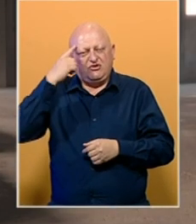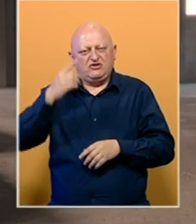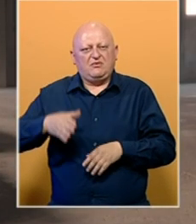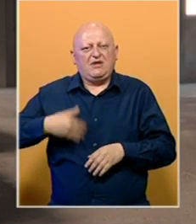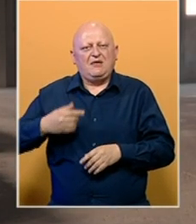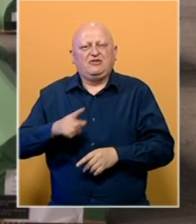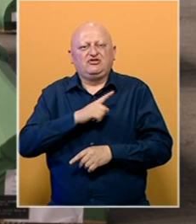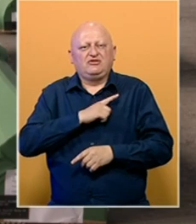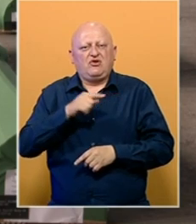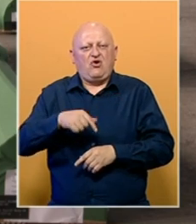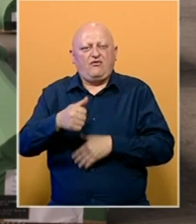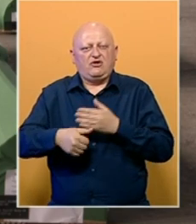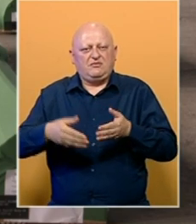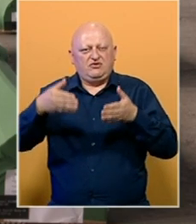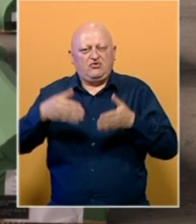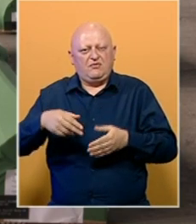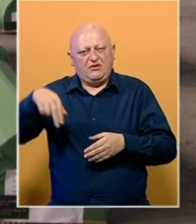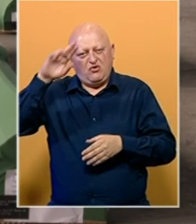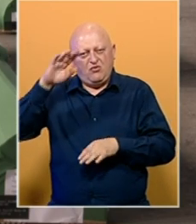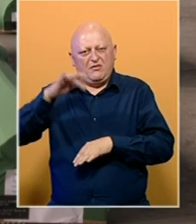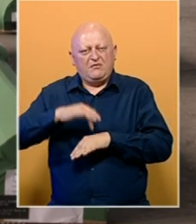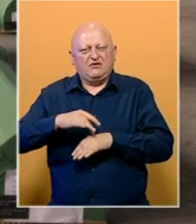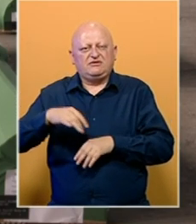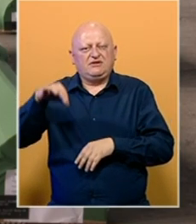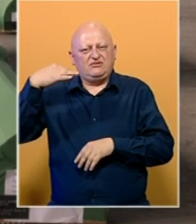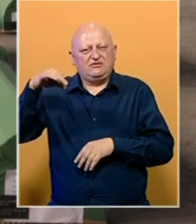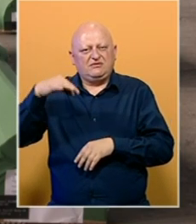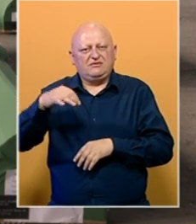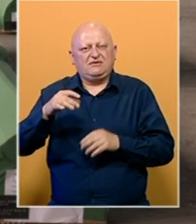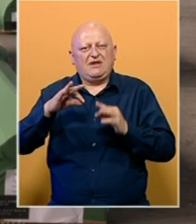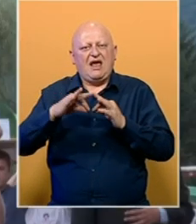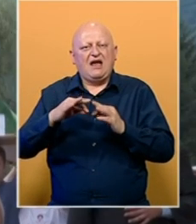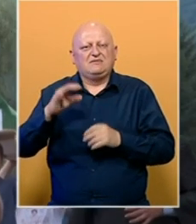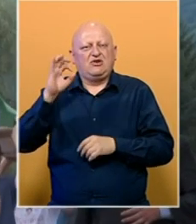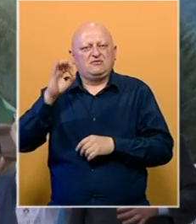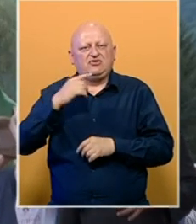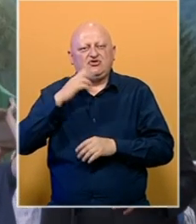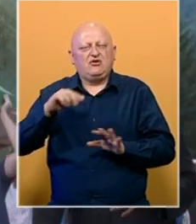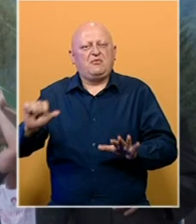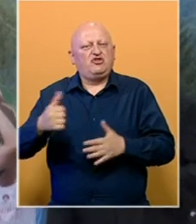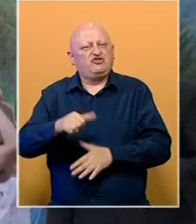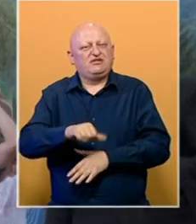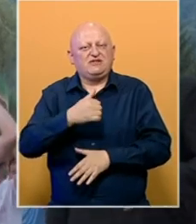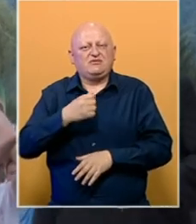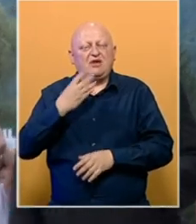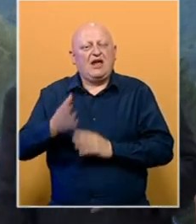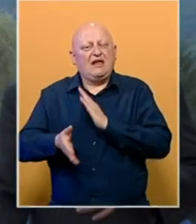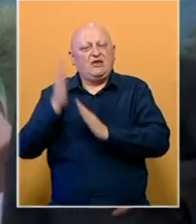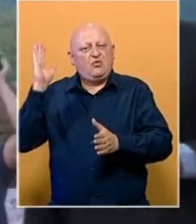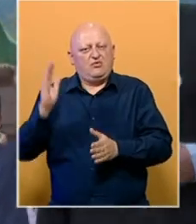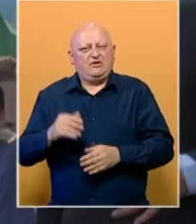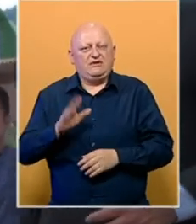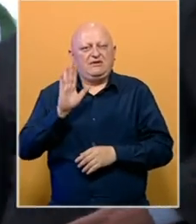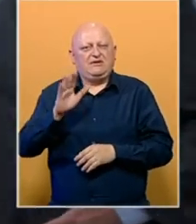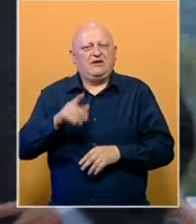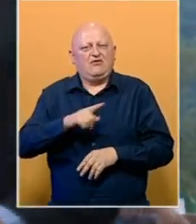Podsećamo, najmlađa žrtva koja će ove godine biti ukopana u memorialnom centru potočarije, Azmir Osmanović, koji je imao 16 godina